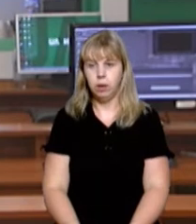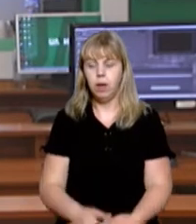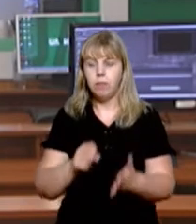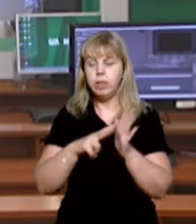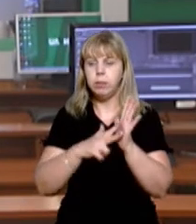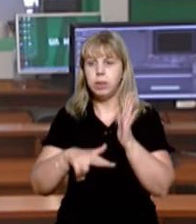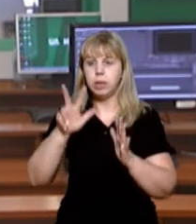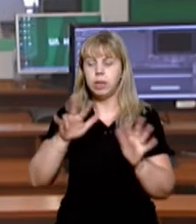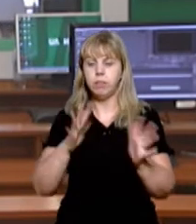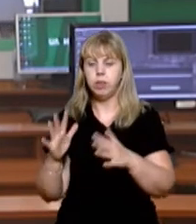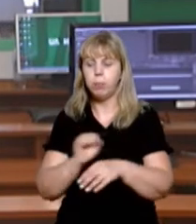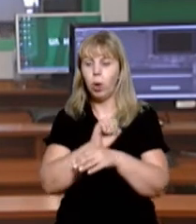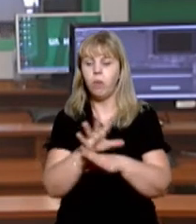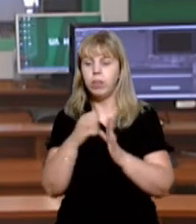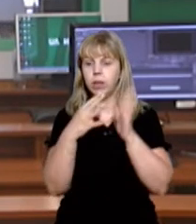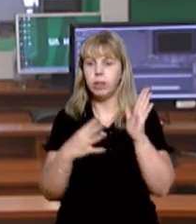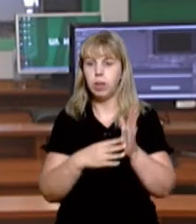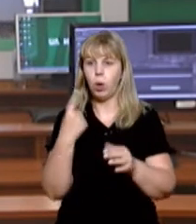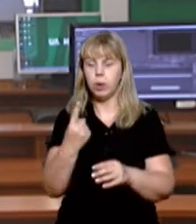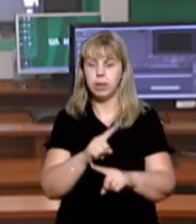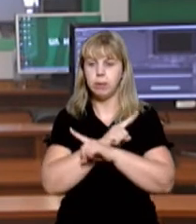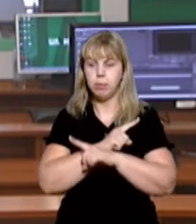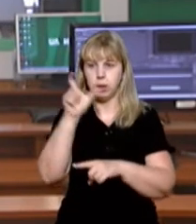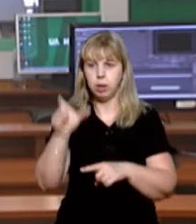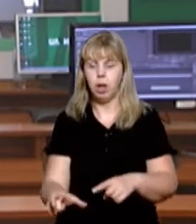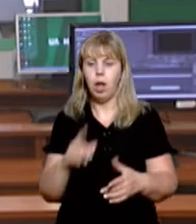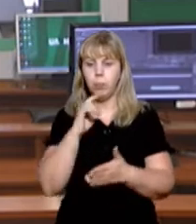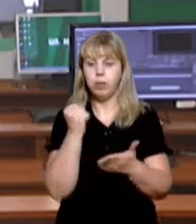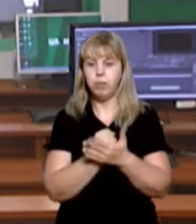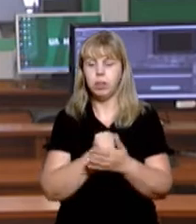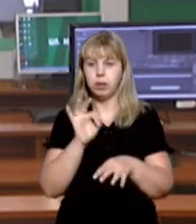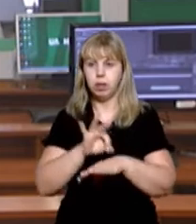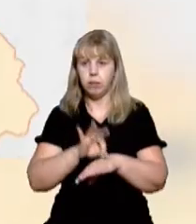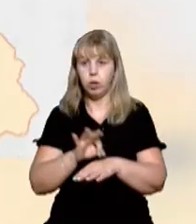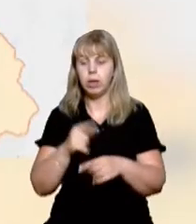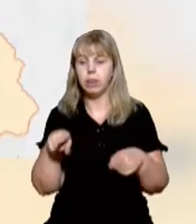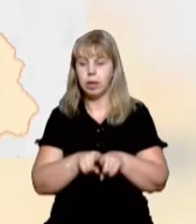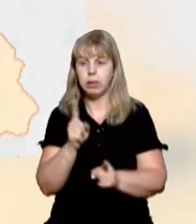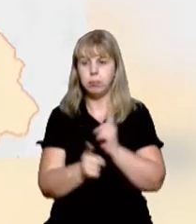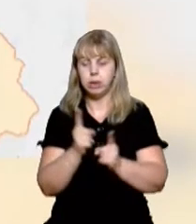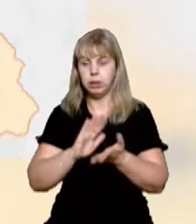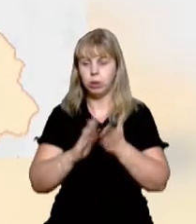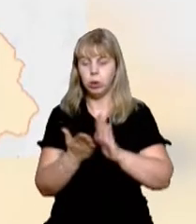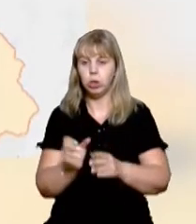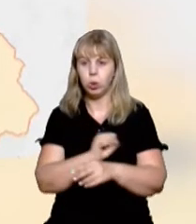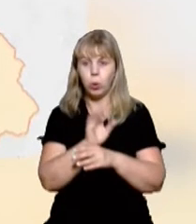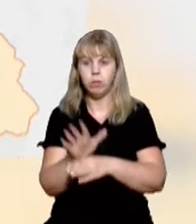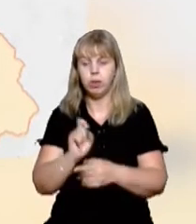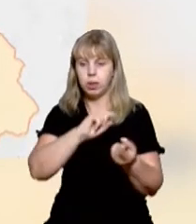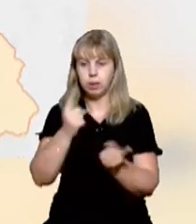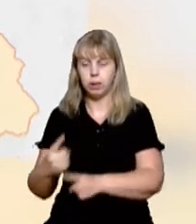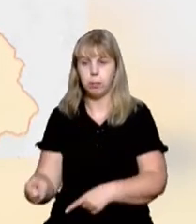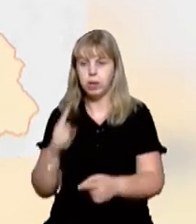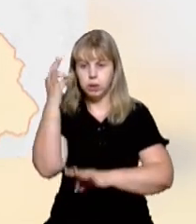83 випадки COVID-19 та одна смерть людини з підтвердженим захворюванням. Так змінилася ситуація з коронавірусом на